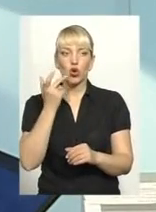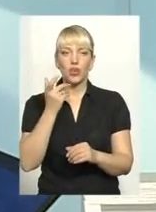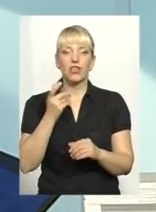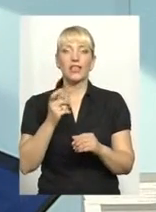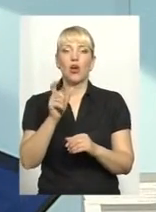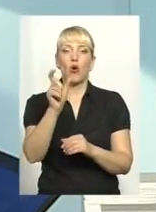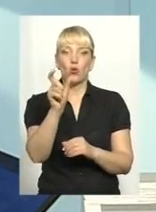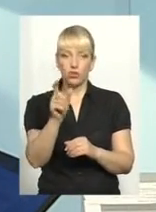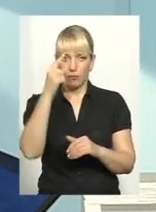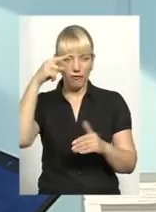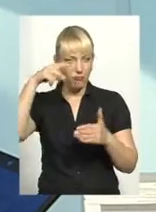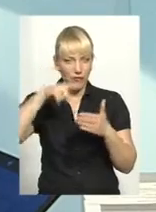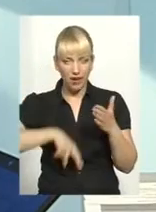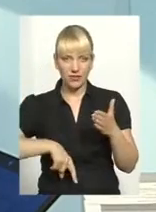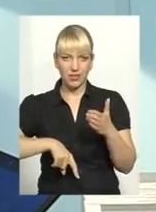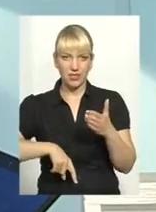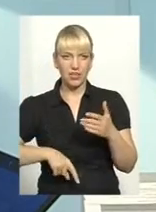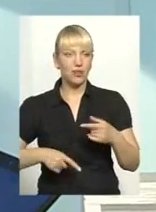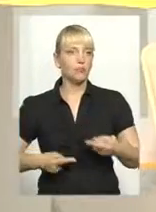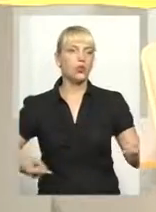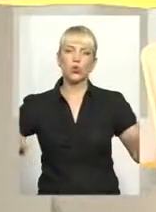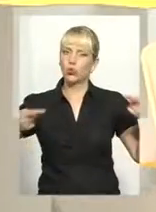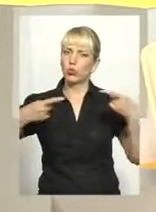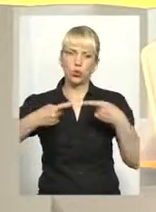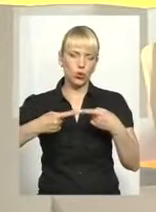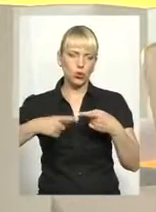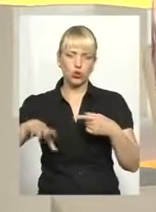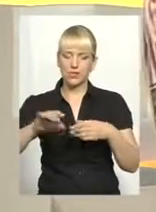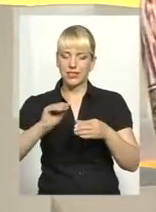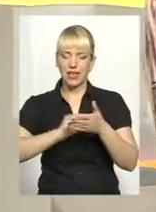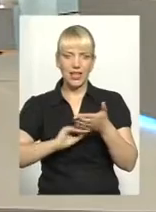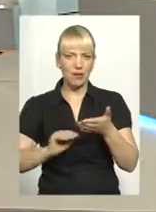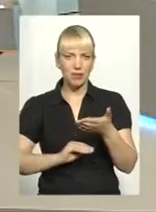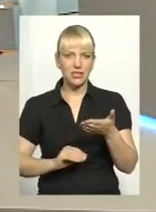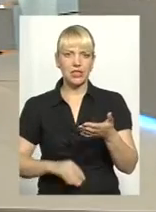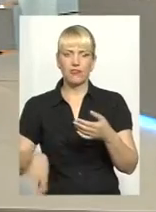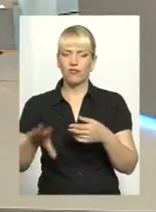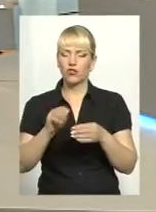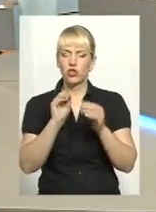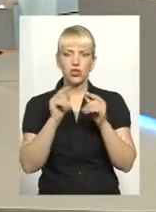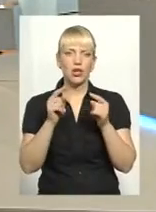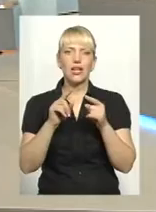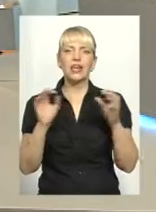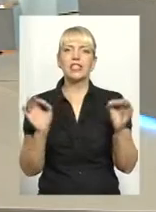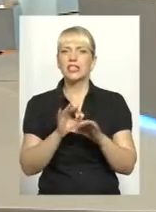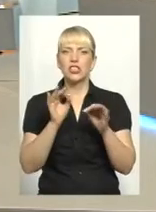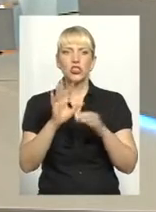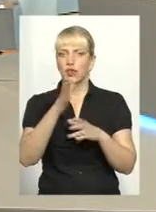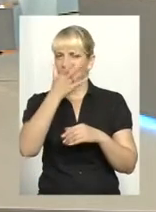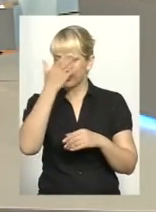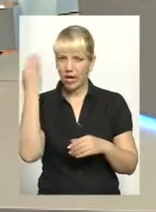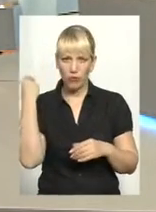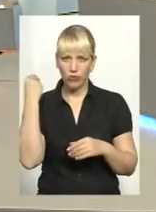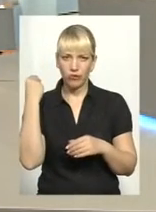декларування впевнений, що він всю інформацію заніс, нічого абсолютно не забув.